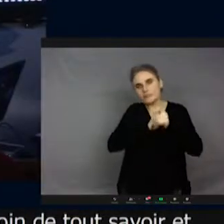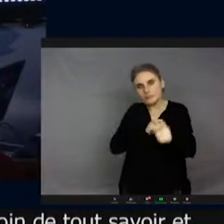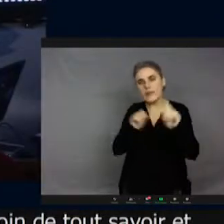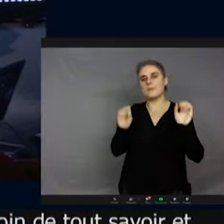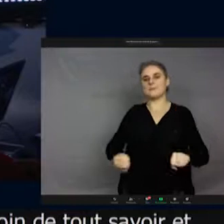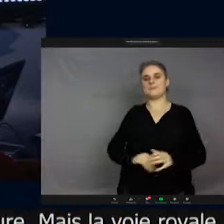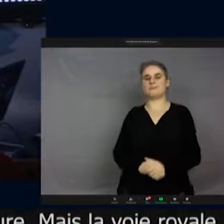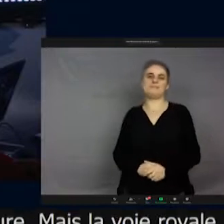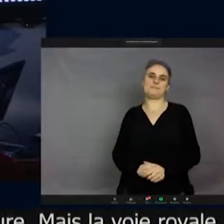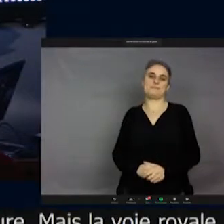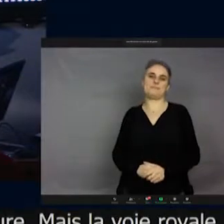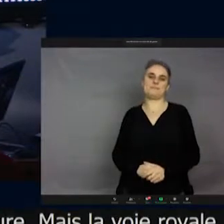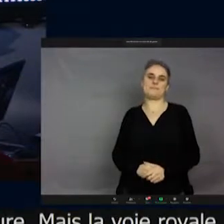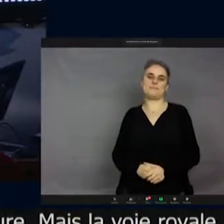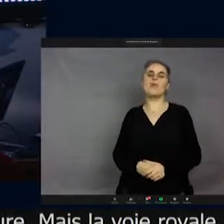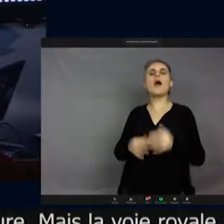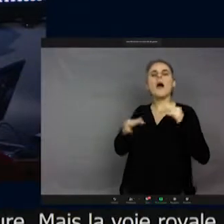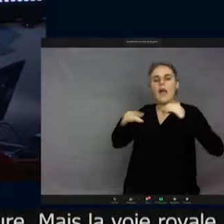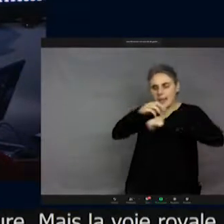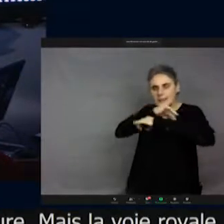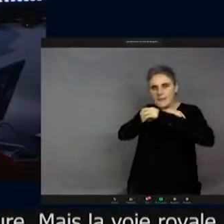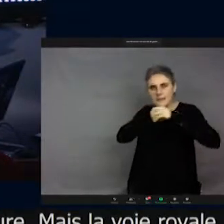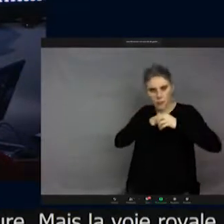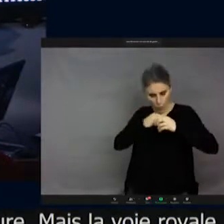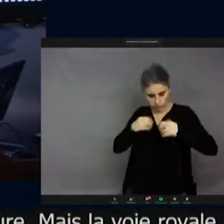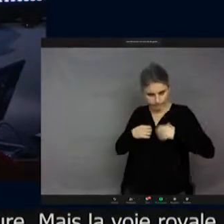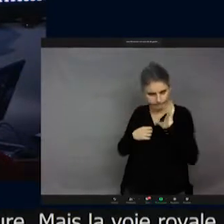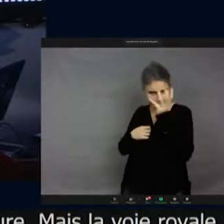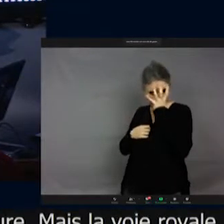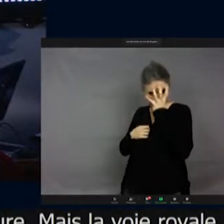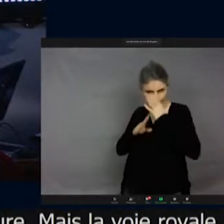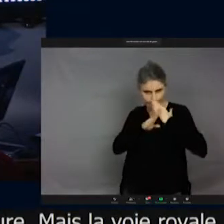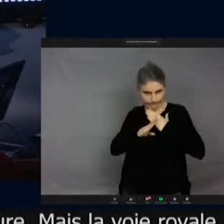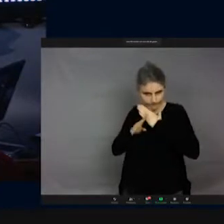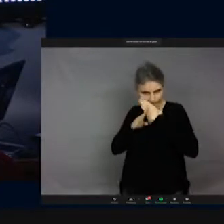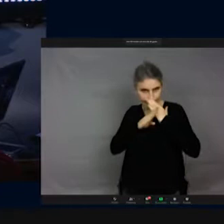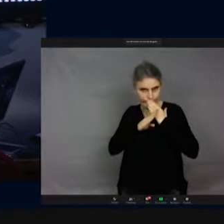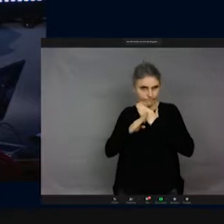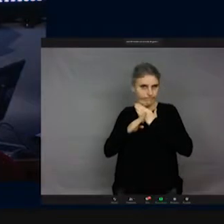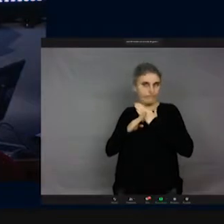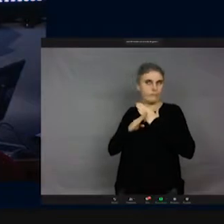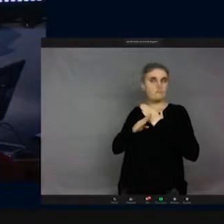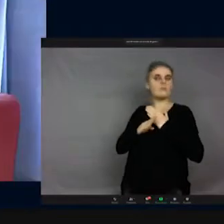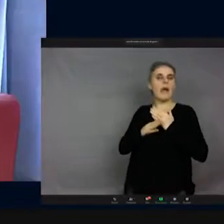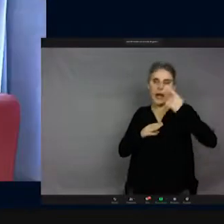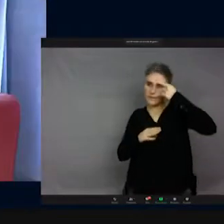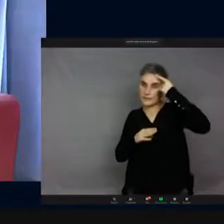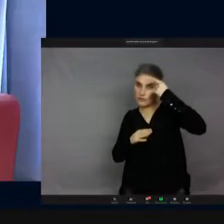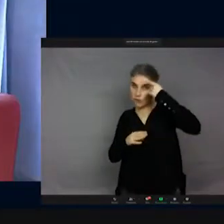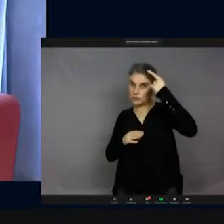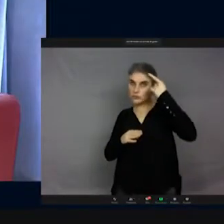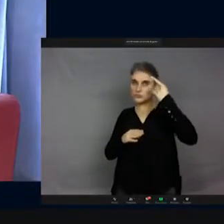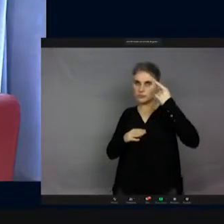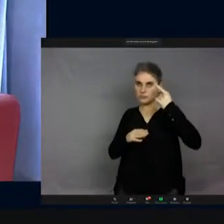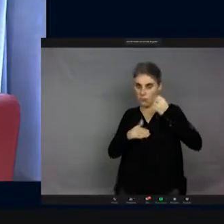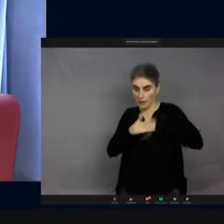Sur le camouflage et le mimétisme, instinct ou acquis ? Intelligence individuelle ou culture transmise ?